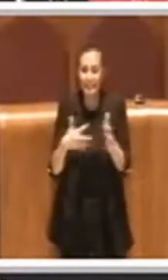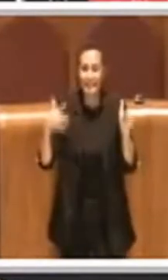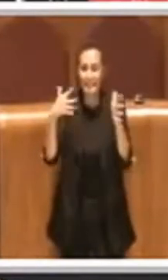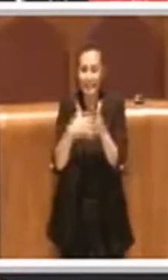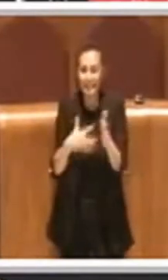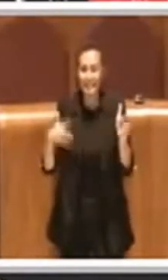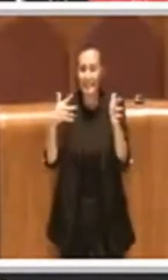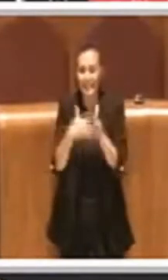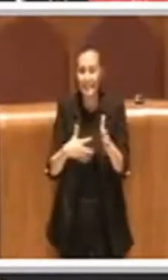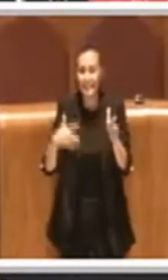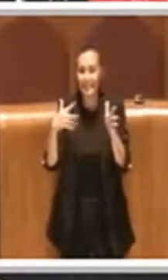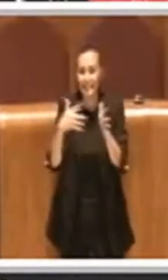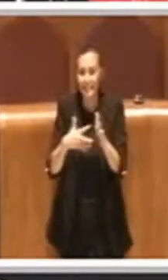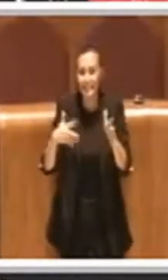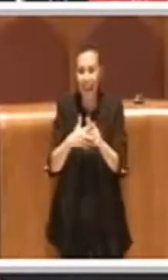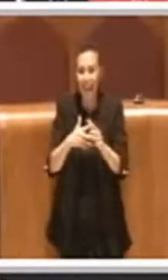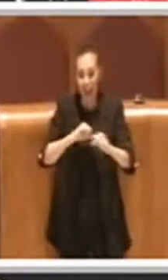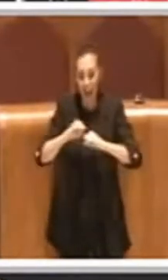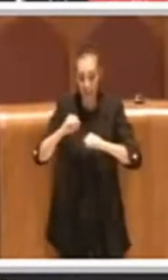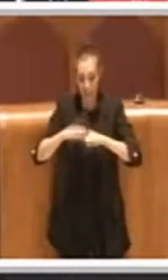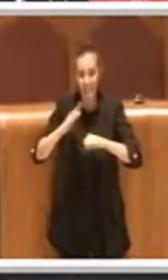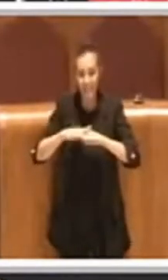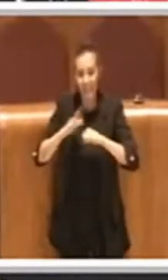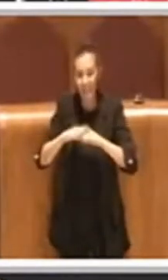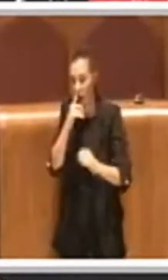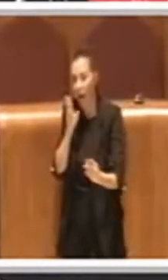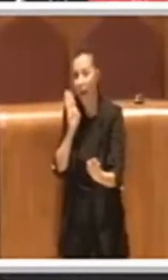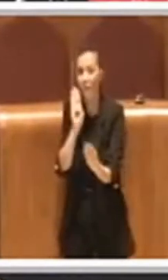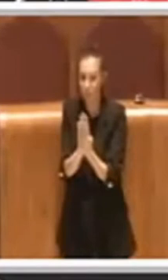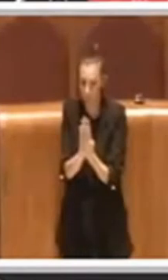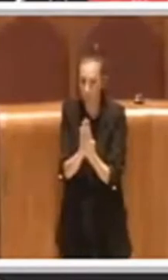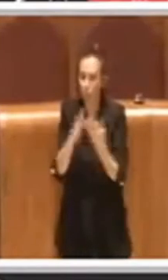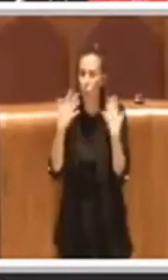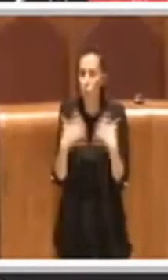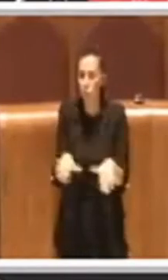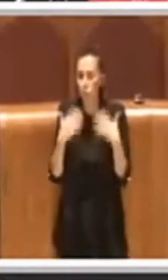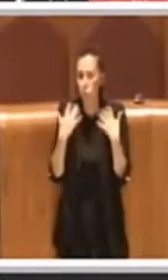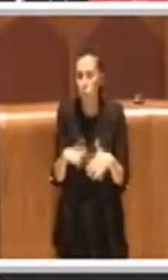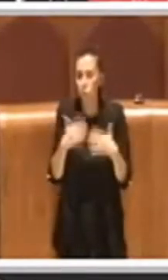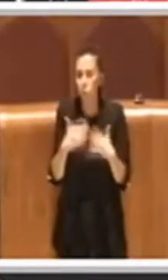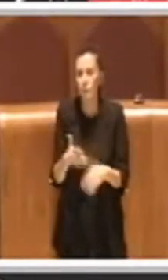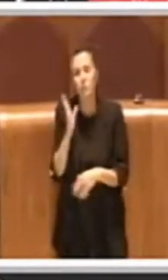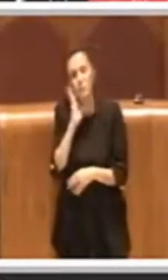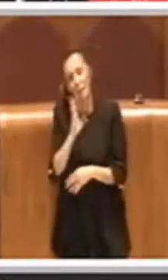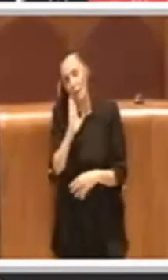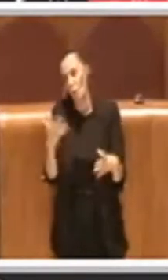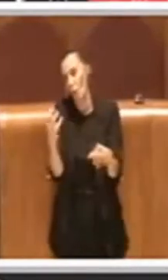affrontare questa amministrazione sono state veramente delle difficoltà enormi con l